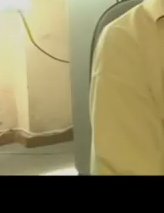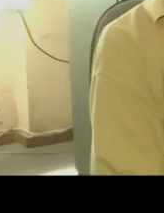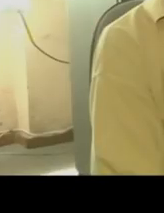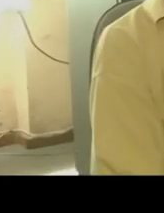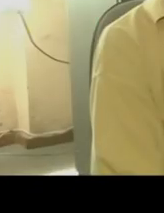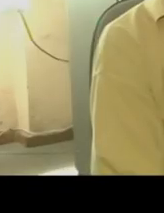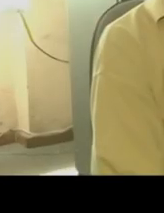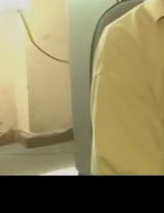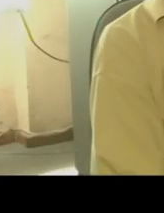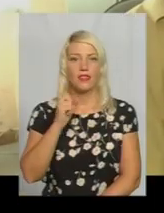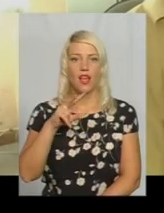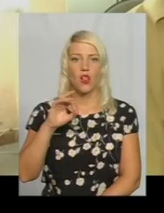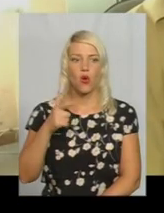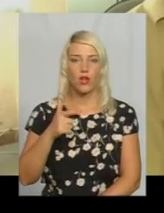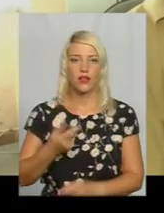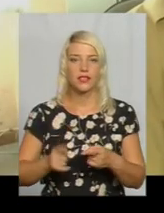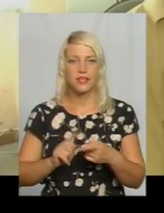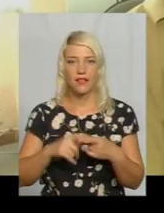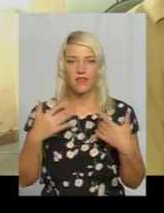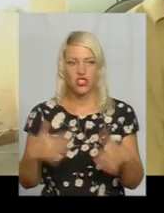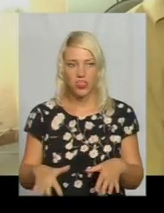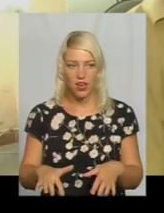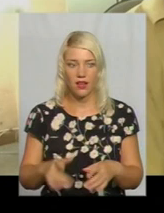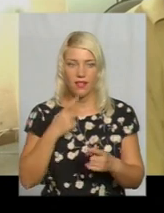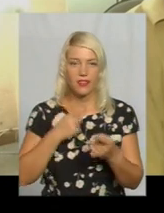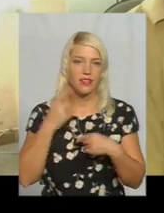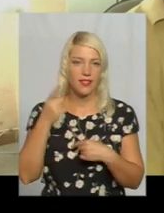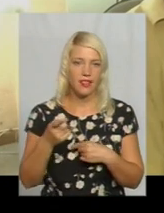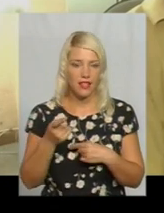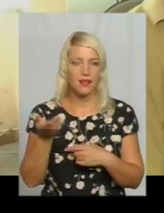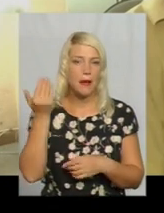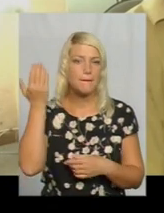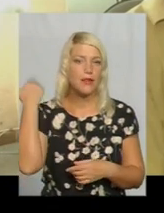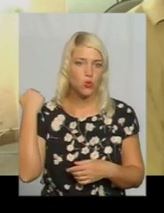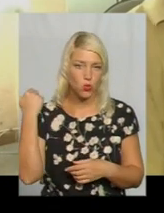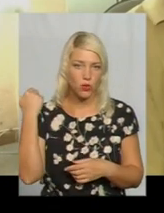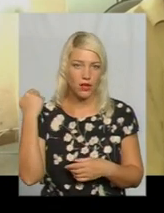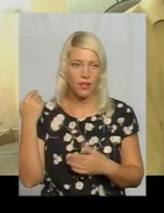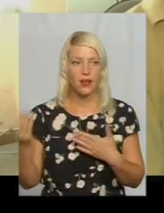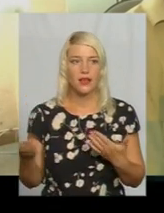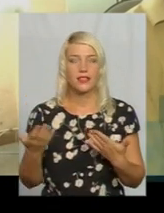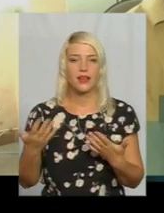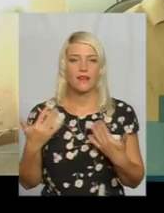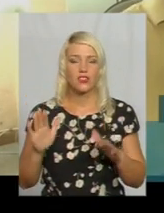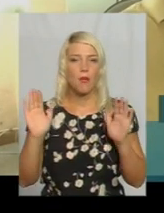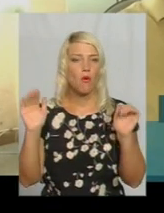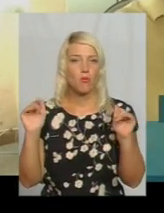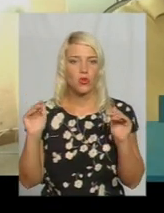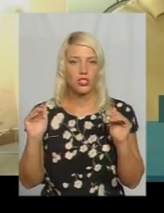Аналог – це вже далеке минуле, з яким вже попрощалось